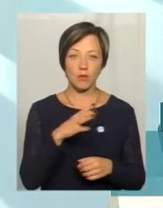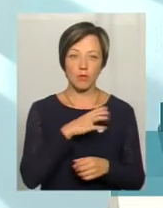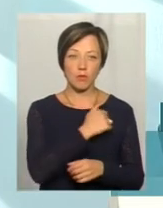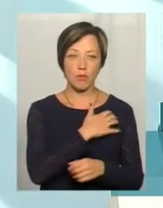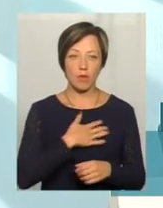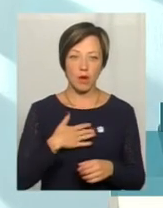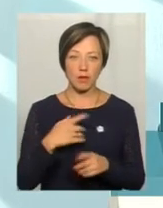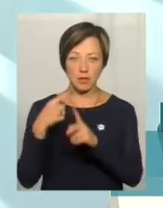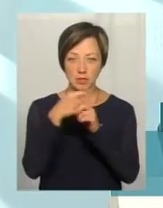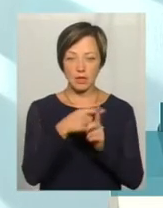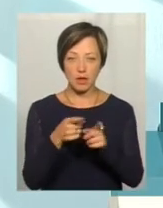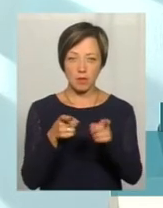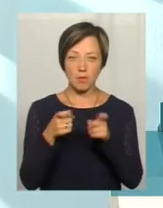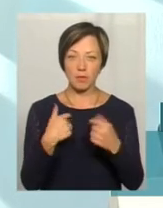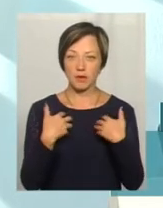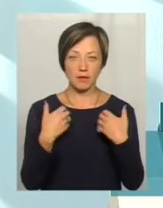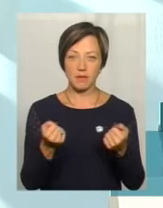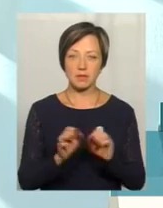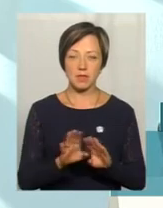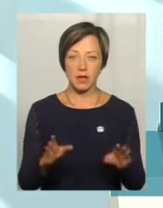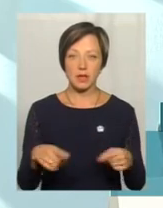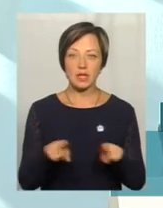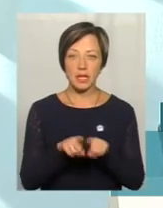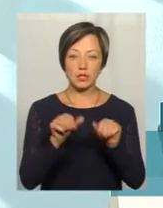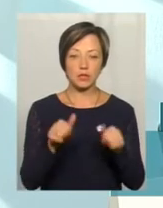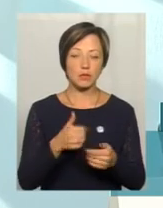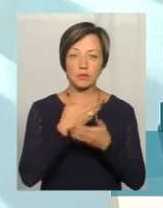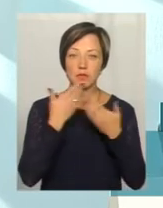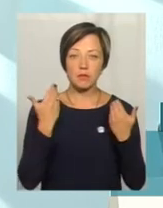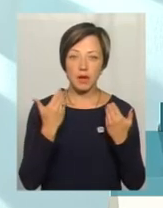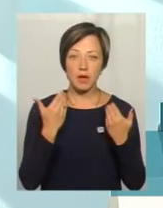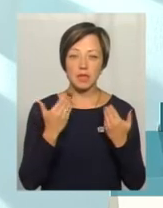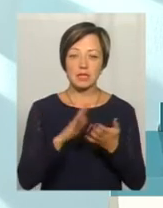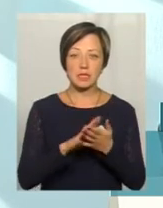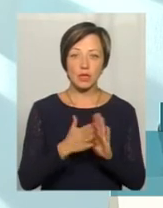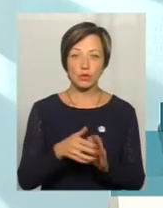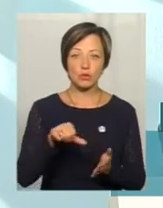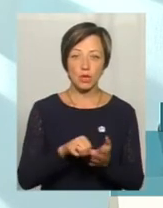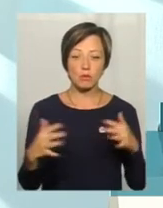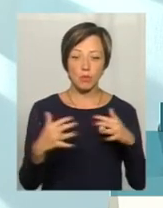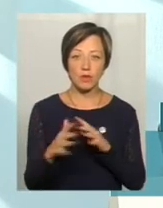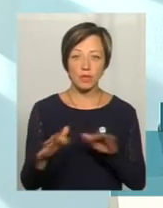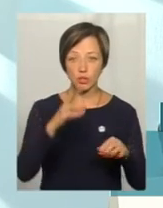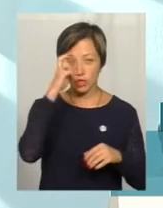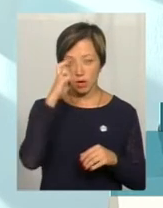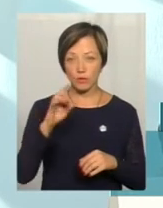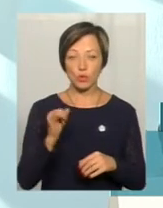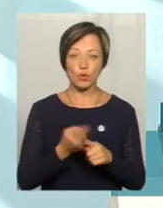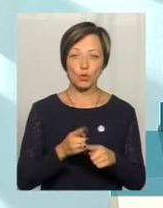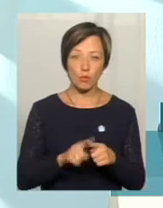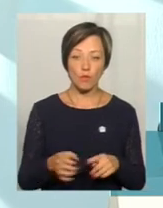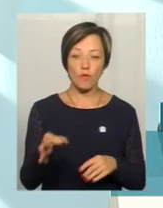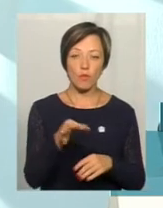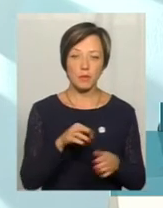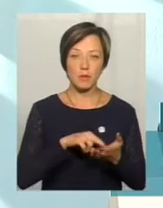поранений снайпером, по стану здоров'я мене не взяли. І таким чином він не має і статуса учасника бойових, дій державного. Тому ми в